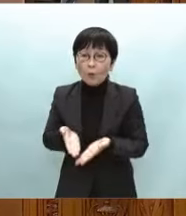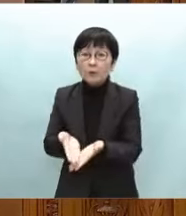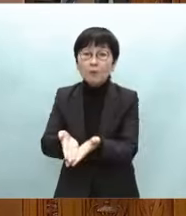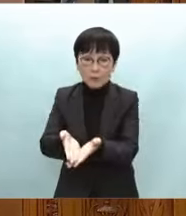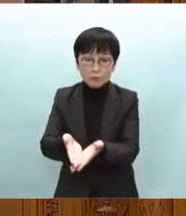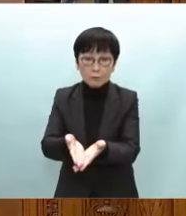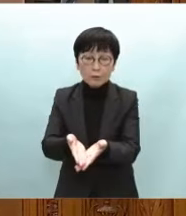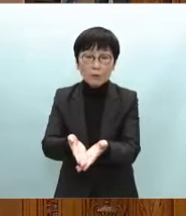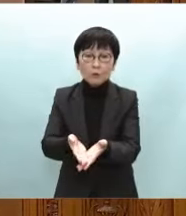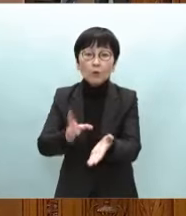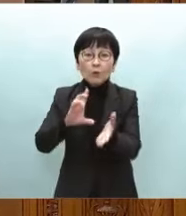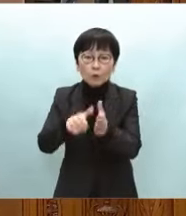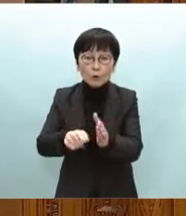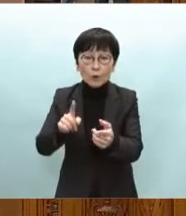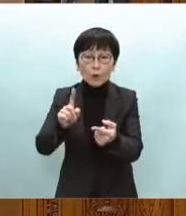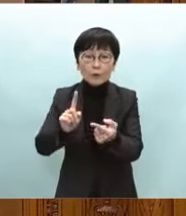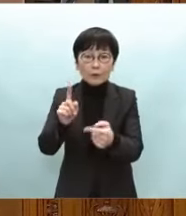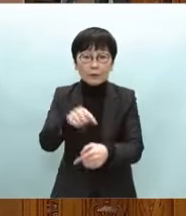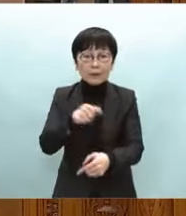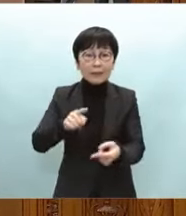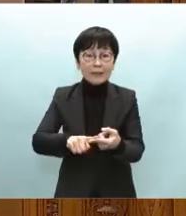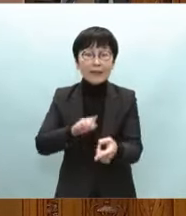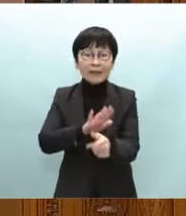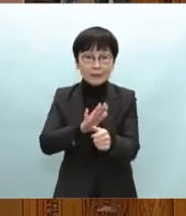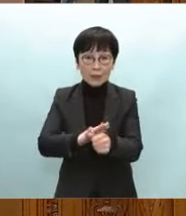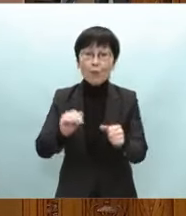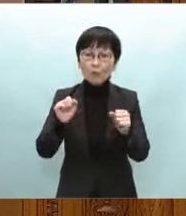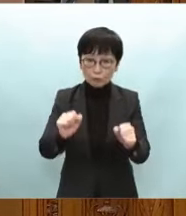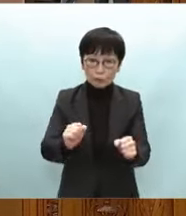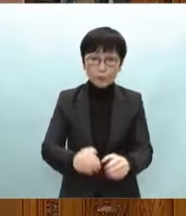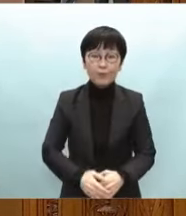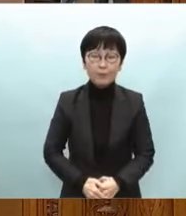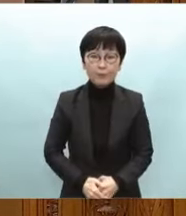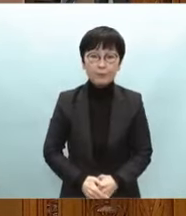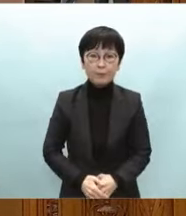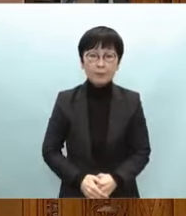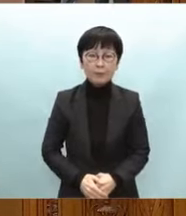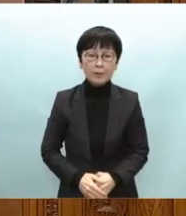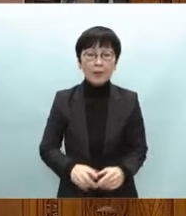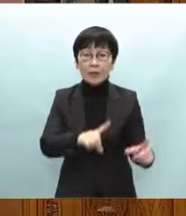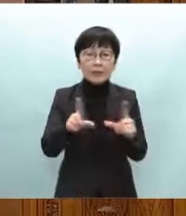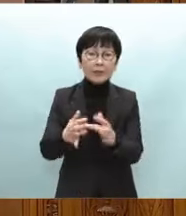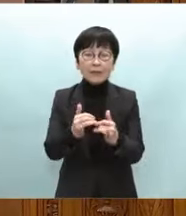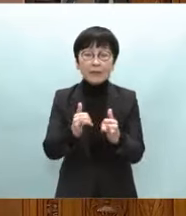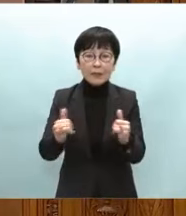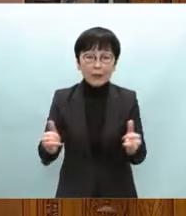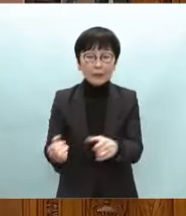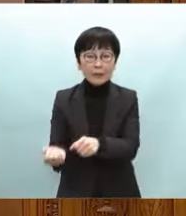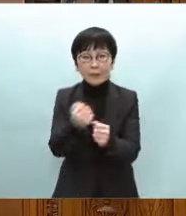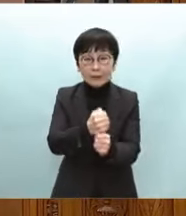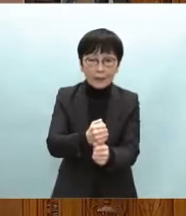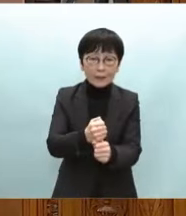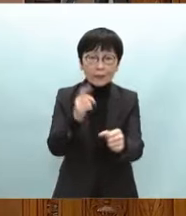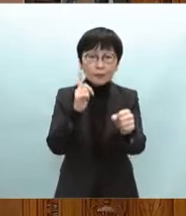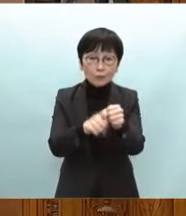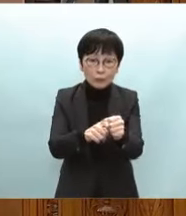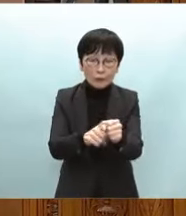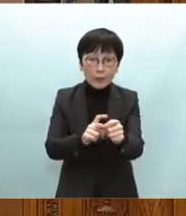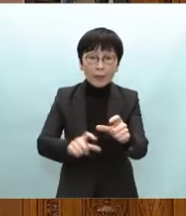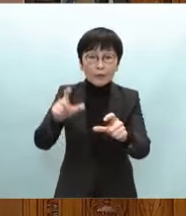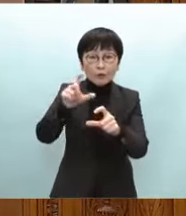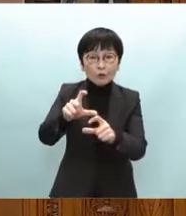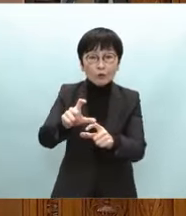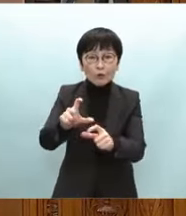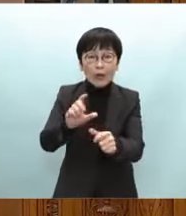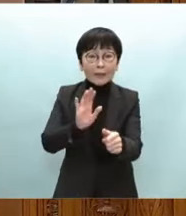支援等も行ってまいりますそして被災者生活再現に向けた追加支援についてお